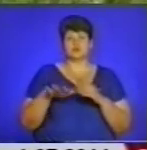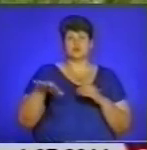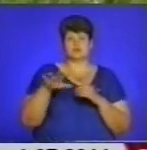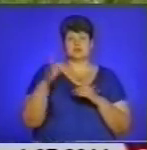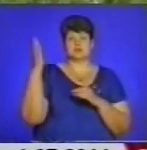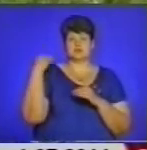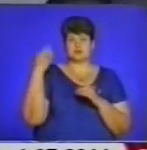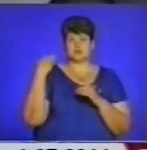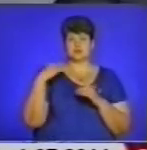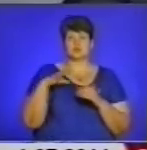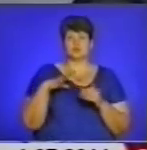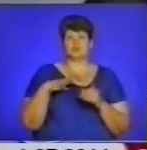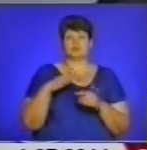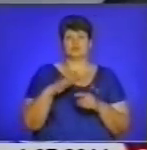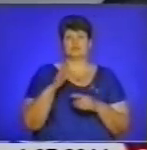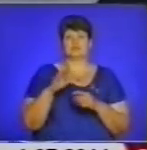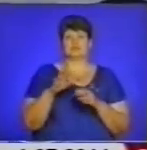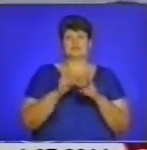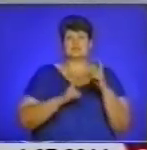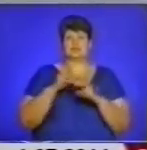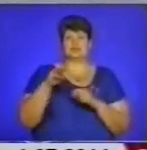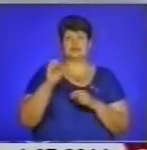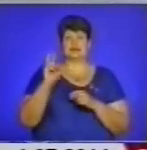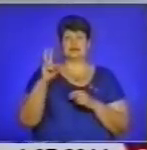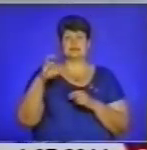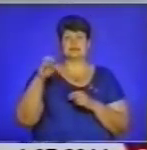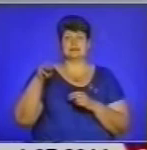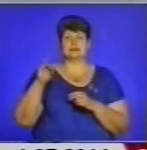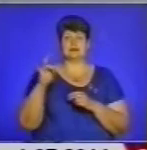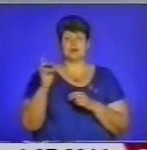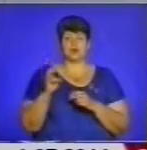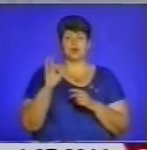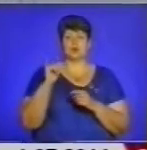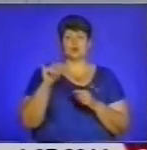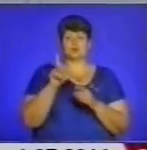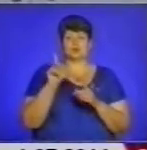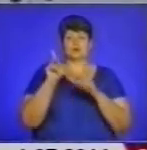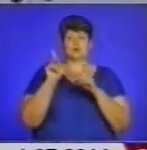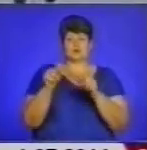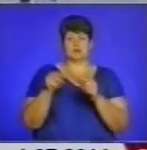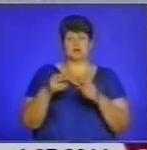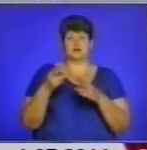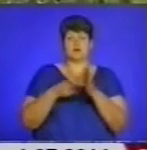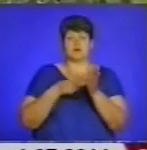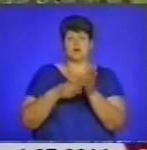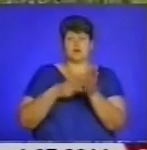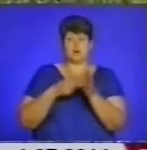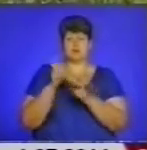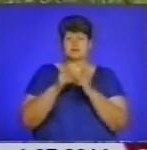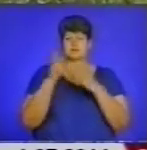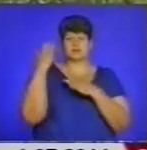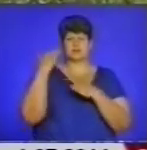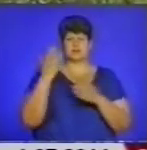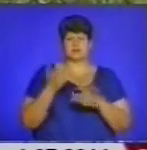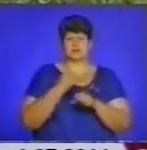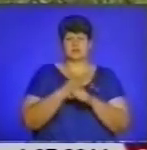історії міста тут був завод текстерного з великими потужностями, до якого і вела колія. Завод давно не працює, відтак і потяга тут не